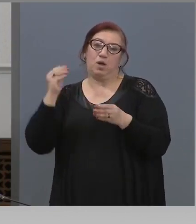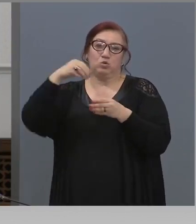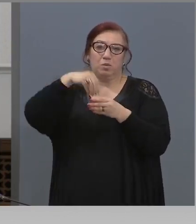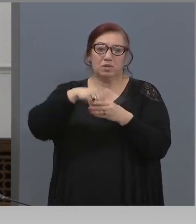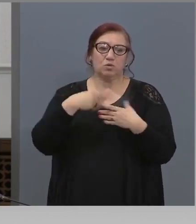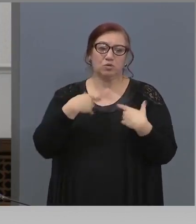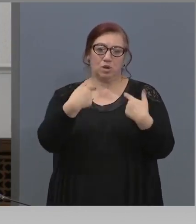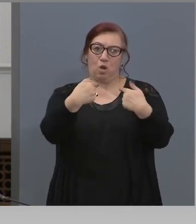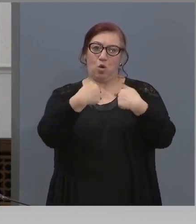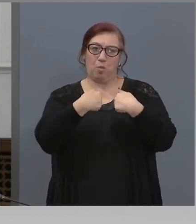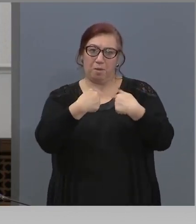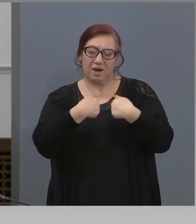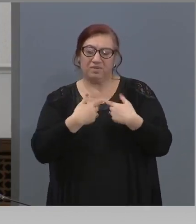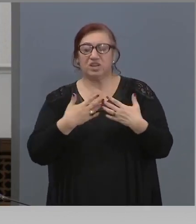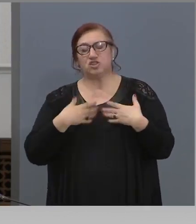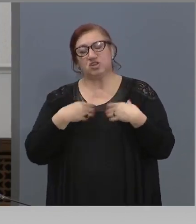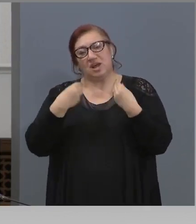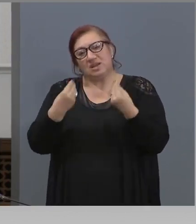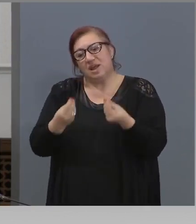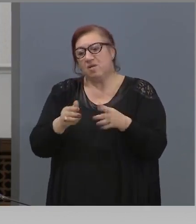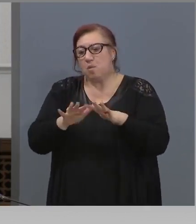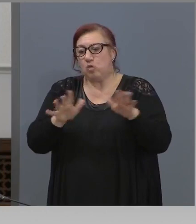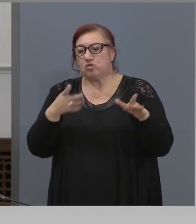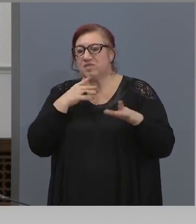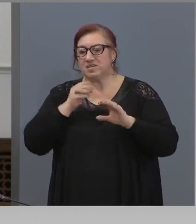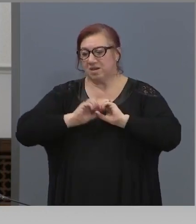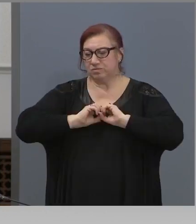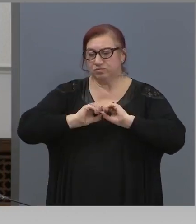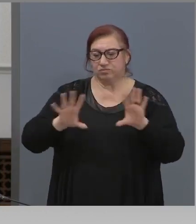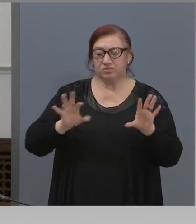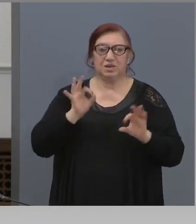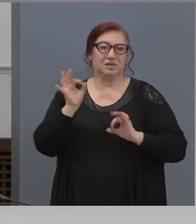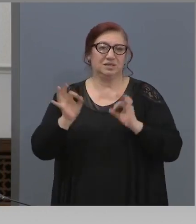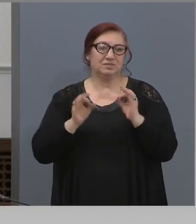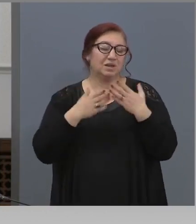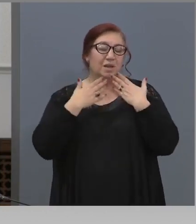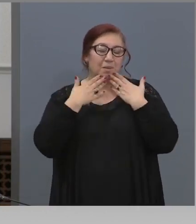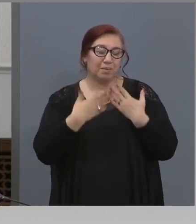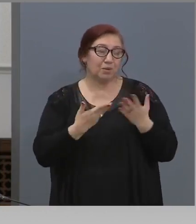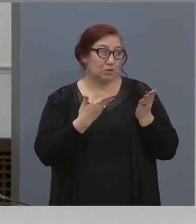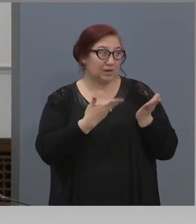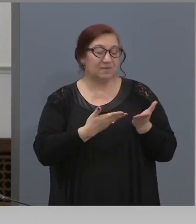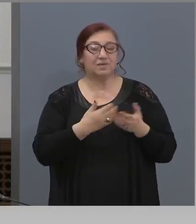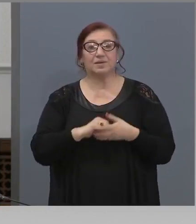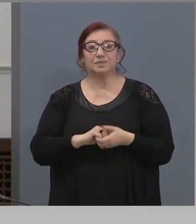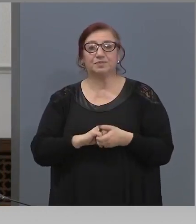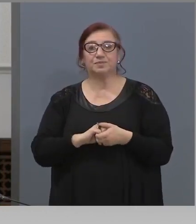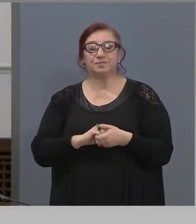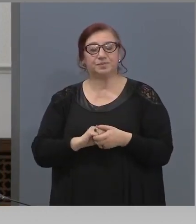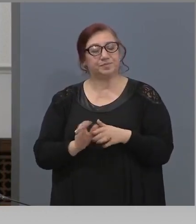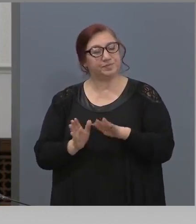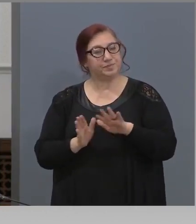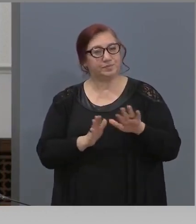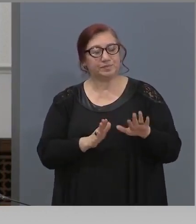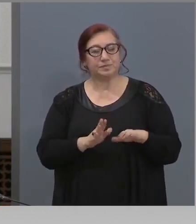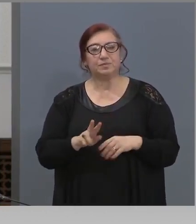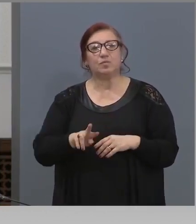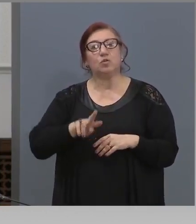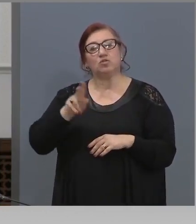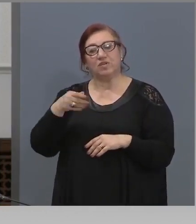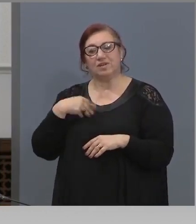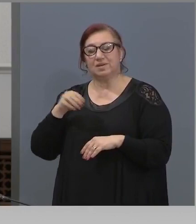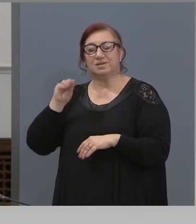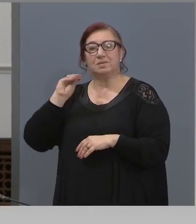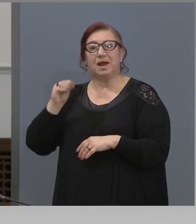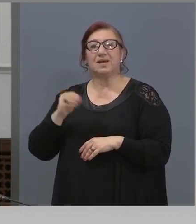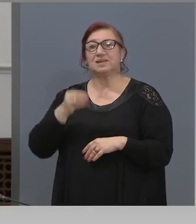нас да има условия за разпространение на тази зараза. Благодаря. Освен това, съм уведомил Синода, че